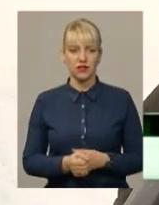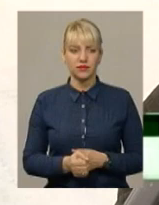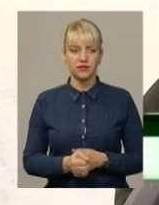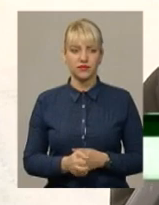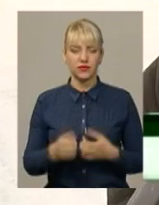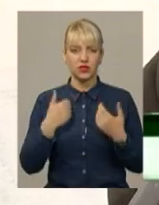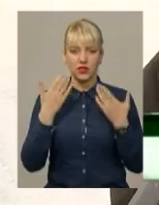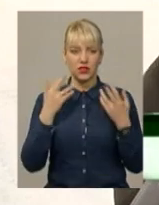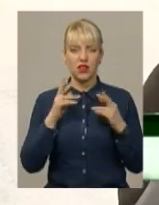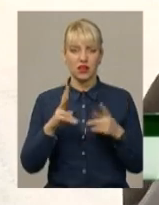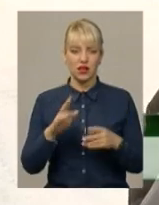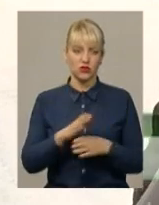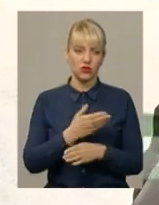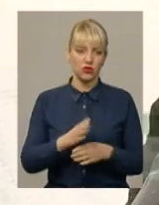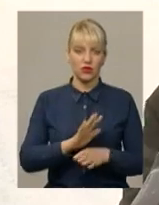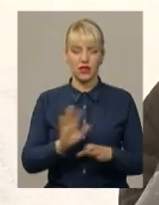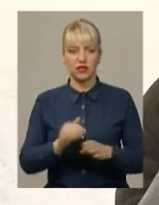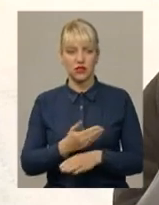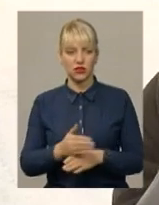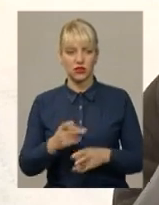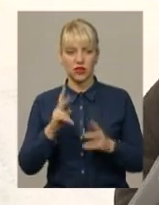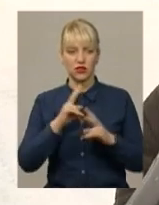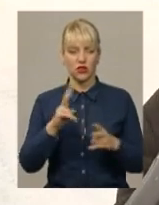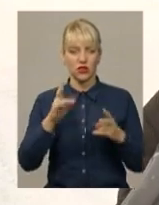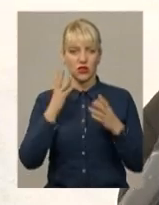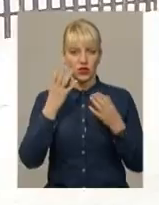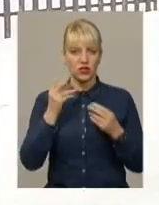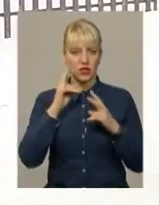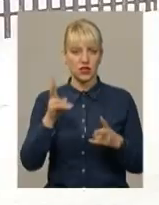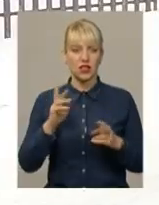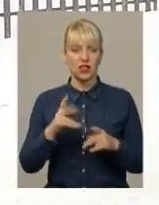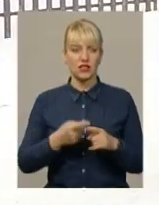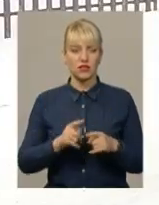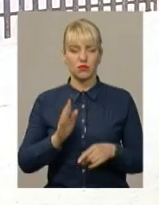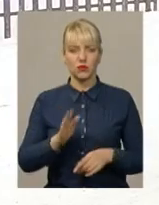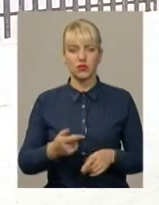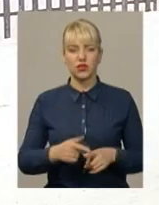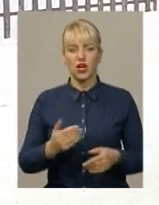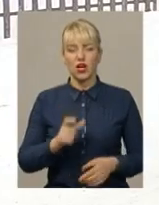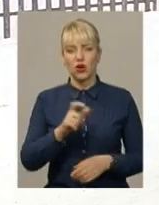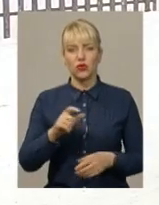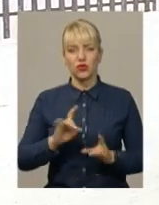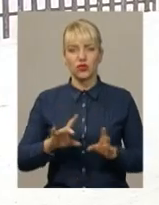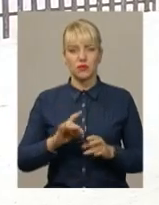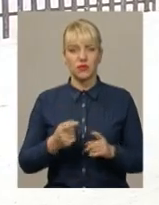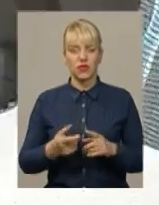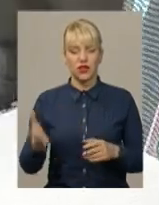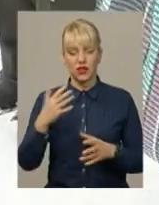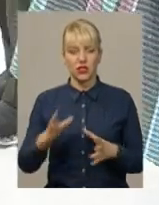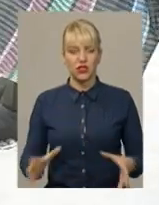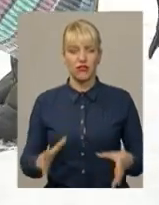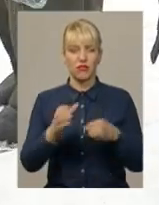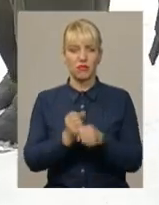не знаєте як, як його сортирувати, не сортирувати, бо ніхто не знає, як воно буде. Жителі розповідають, раніше збирали непотріб у пакети